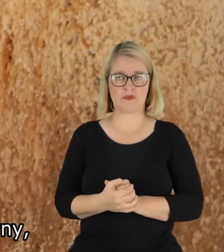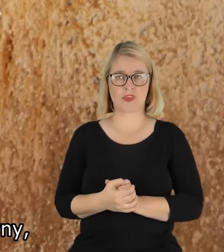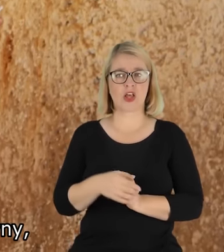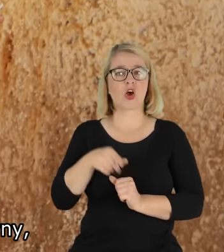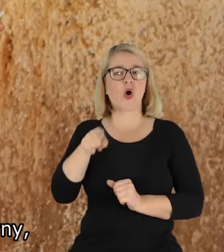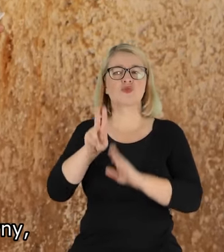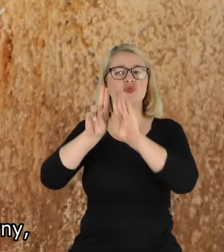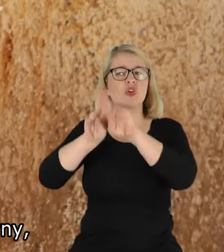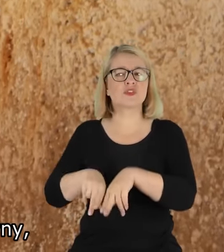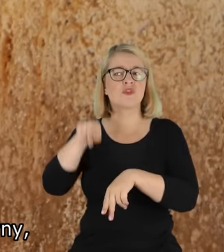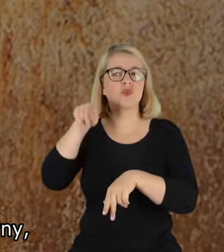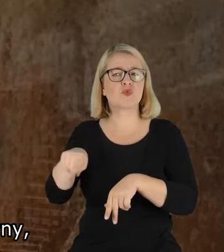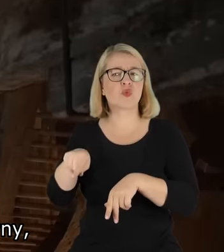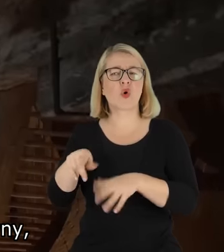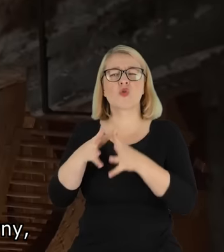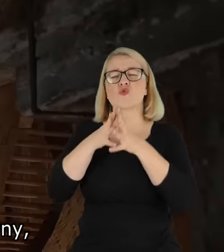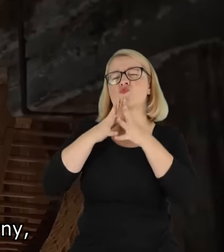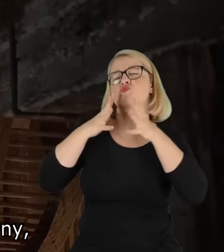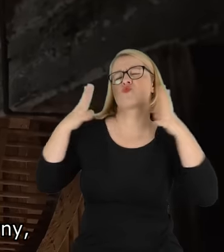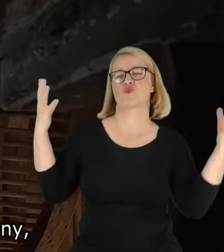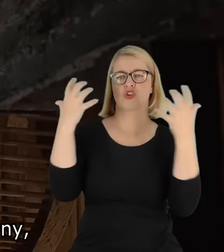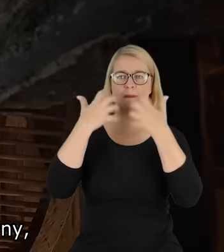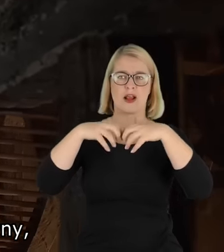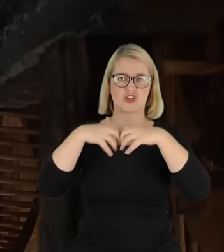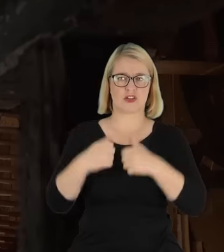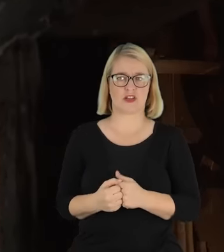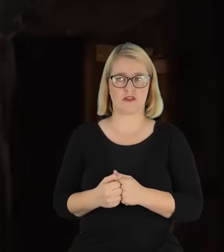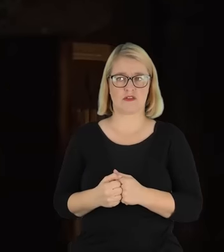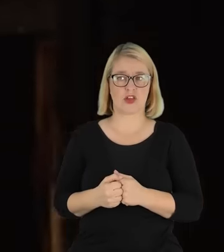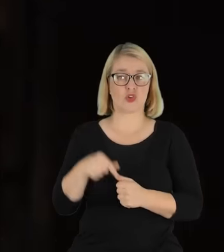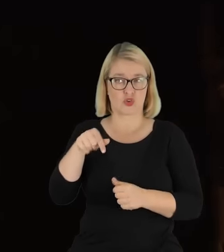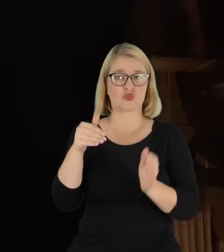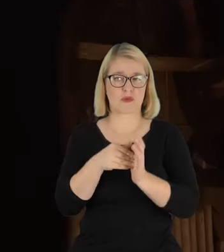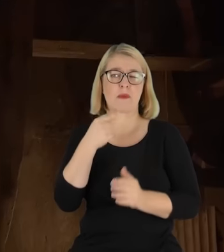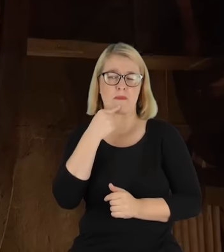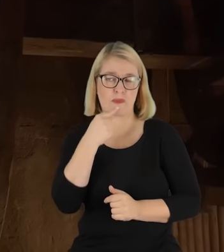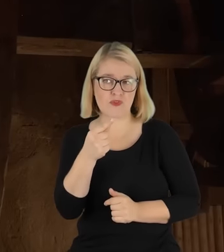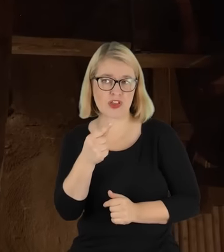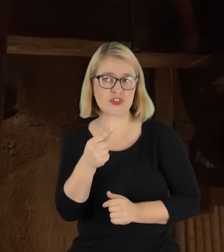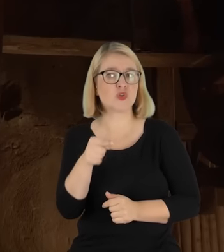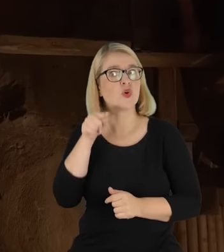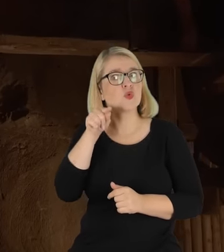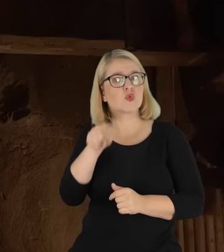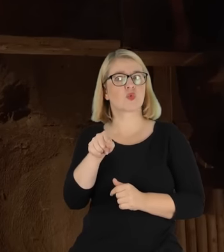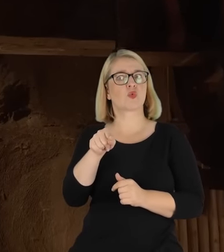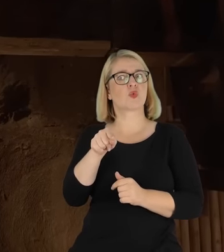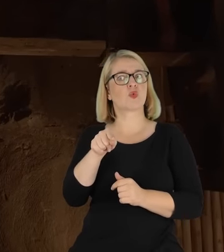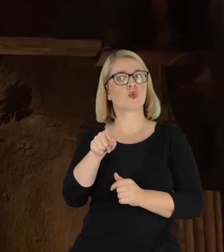pozostawili w tych wyrobiskach przede wszystkim olbrzymie maszyny, bo trzeba powiedzieć, że przede wszystkim mamy to